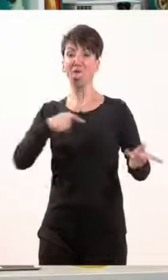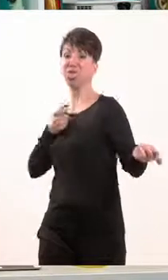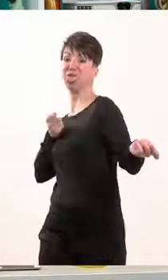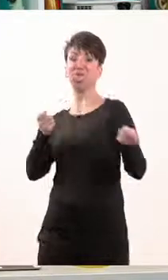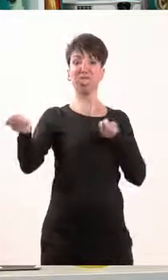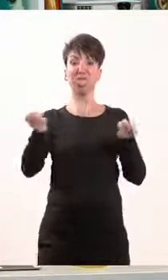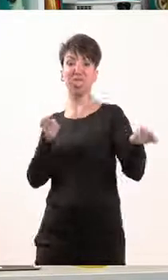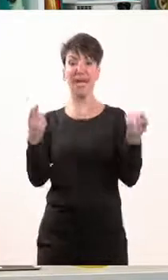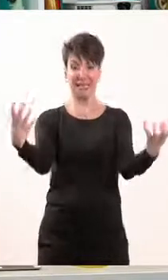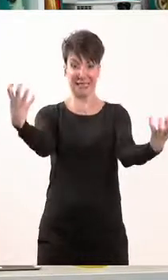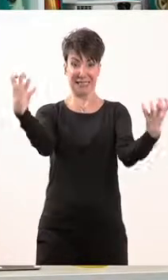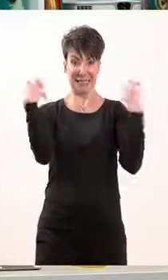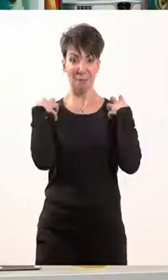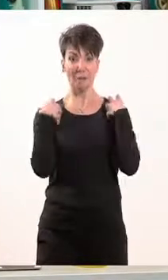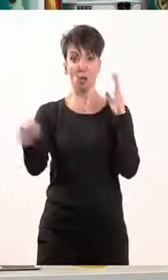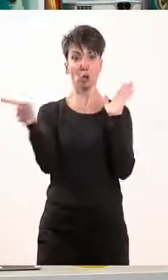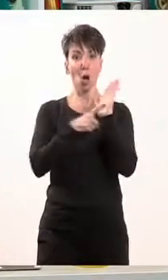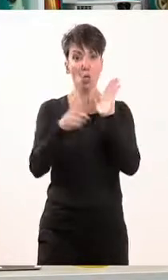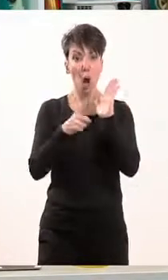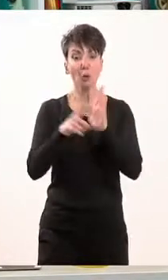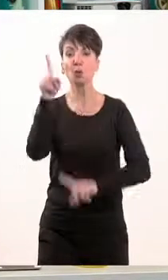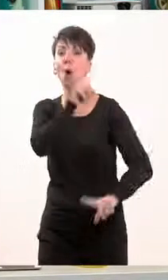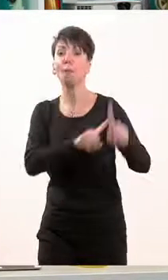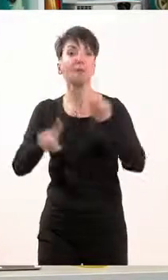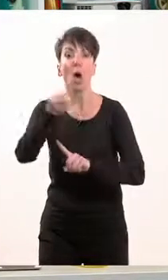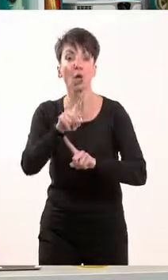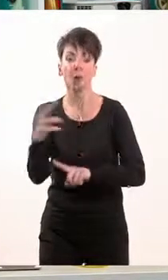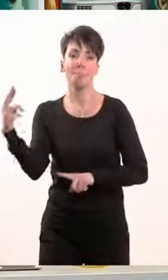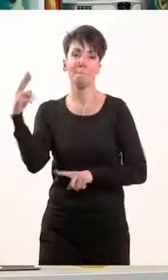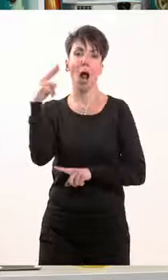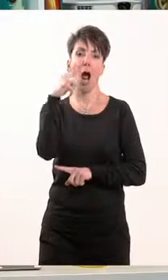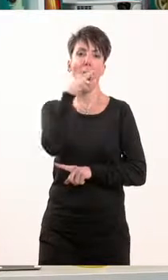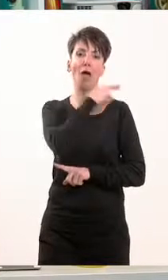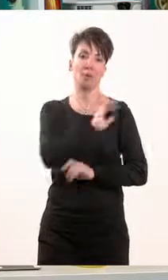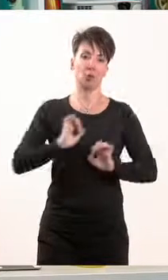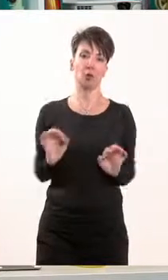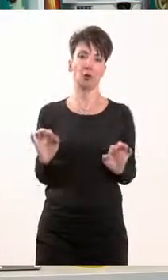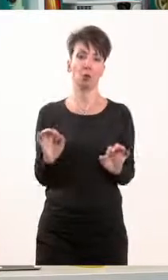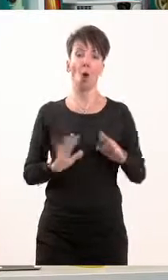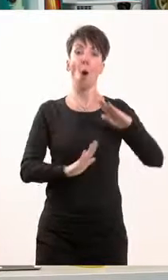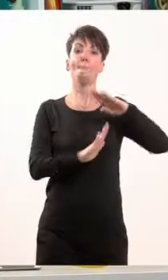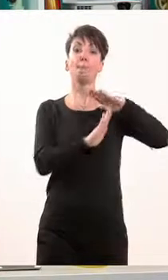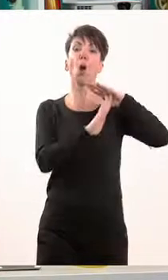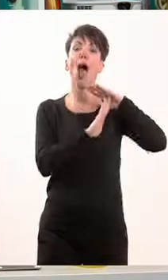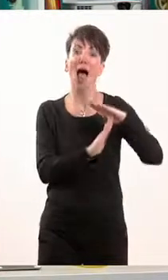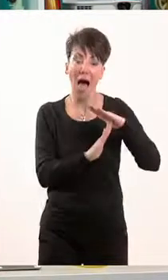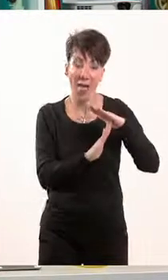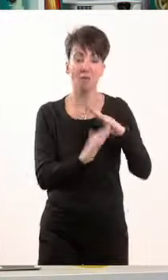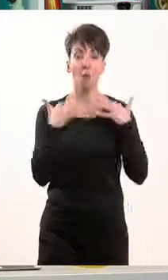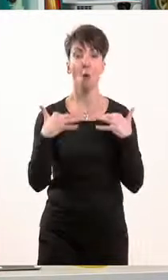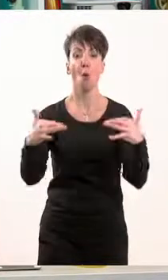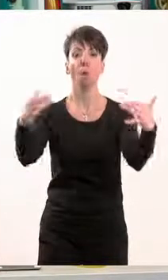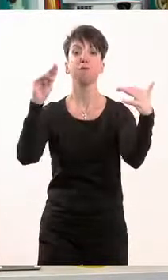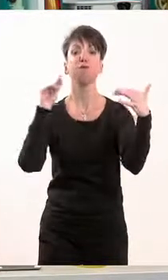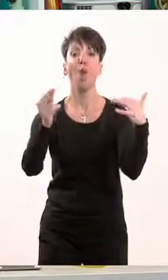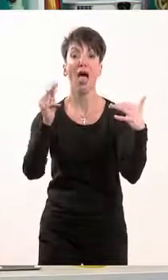διοίκησης του ελληνικού κράτους, είναι ο πρωθυπουργός. Προεδρευόμενη κοινοβουλευτική δημοκρατία